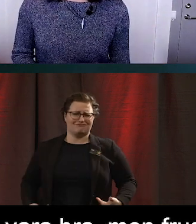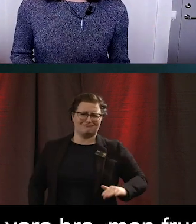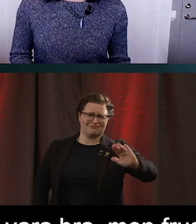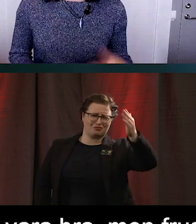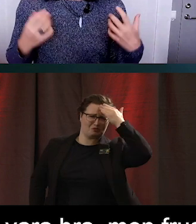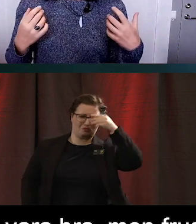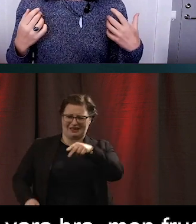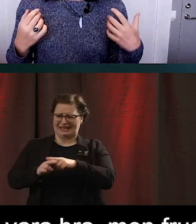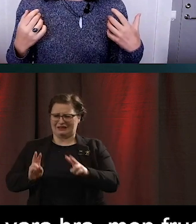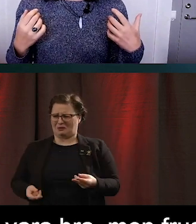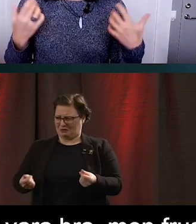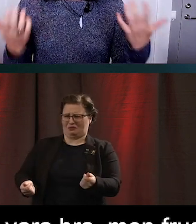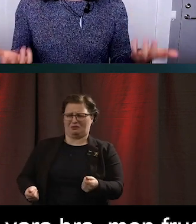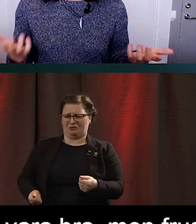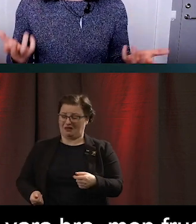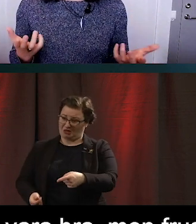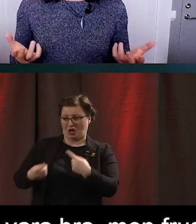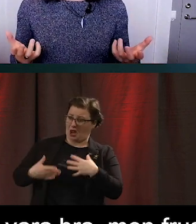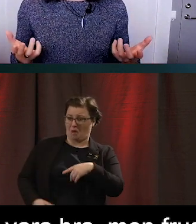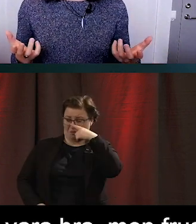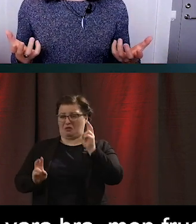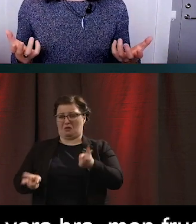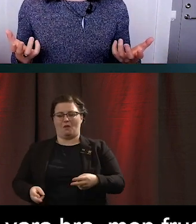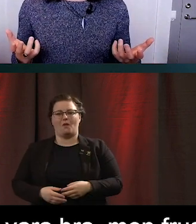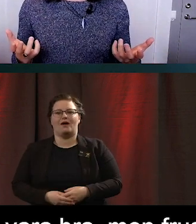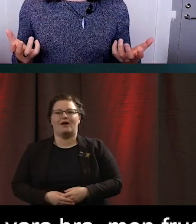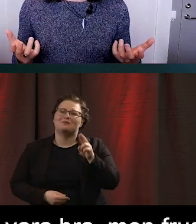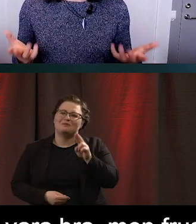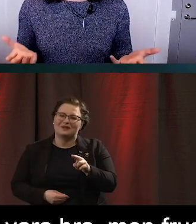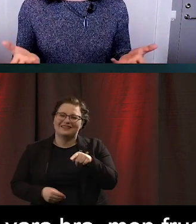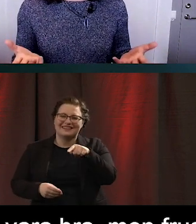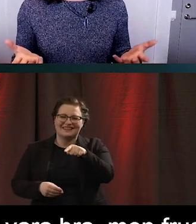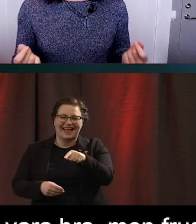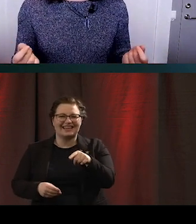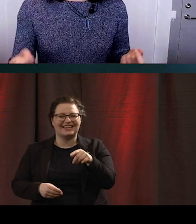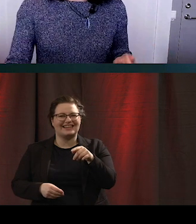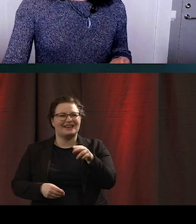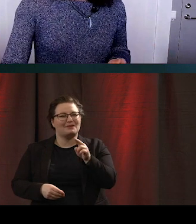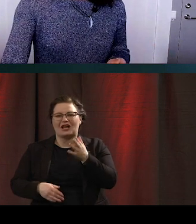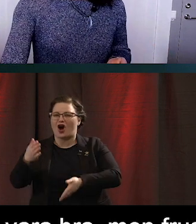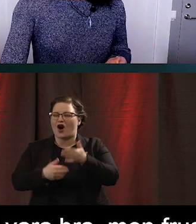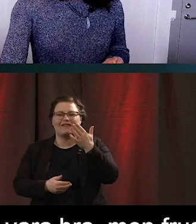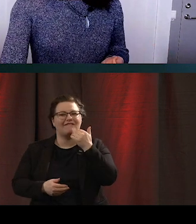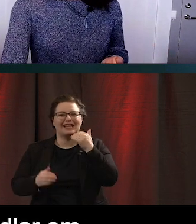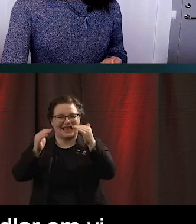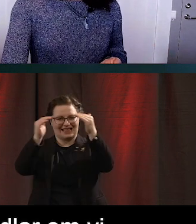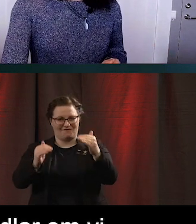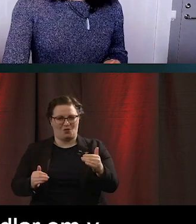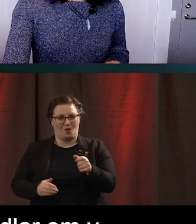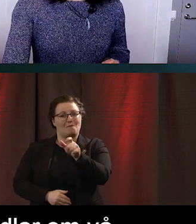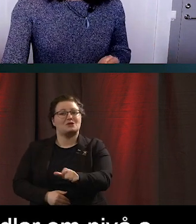handlar också lite grann om vad för nivå av färdighet man är på. De